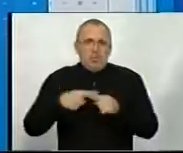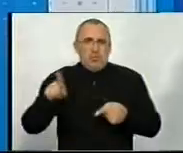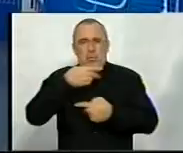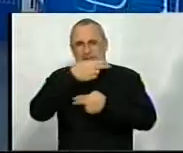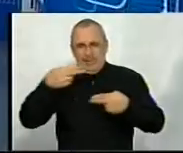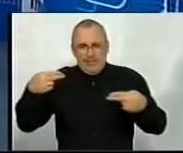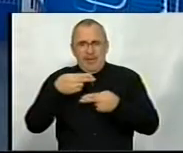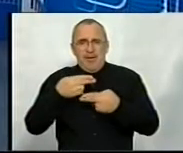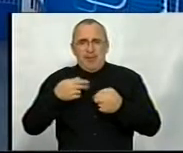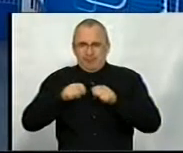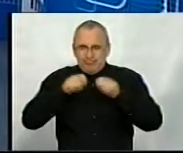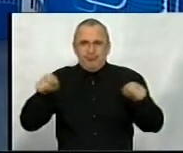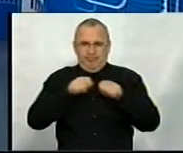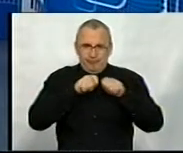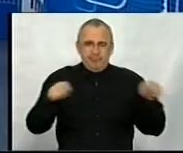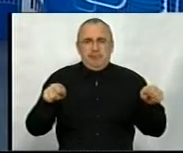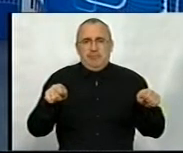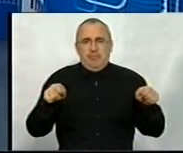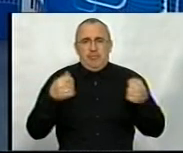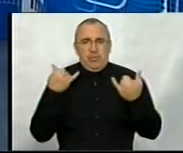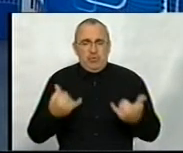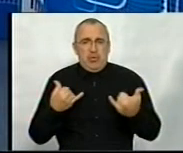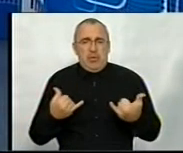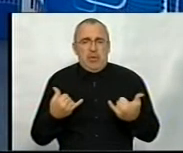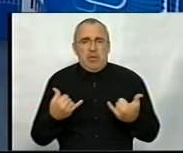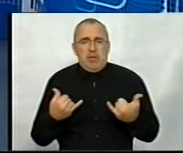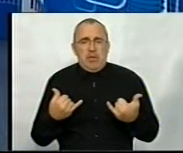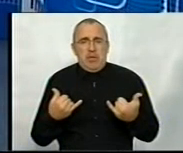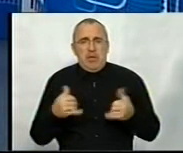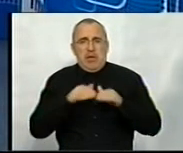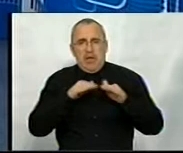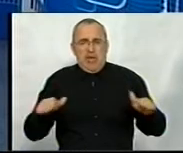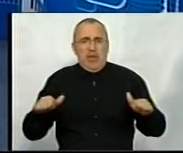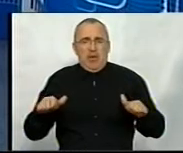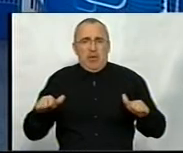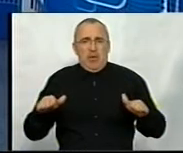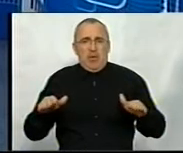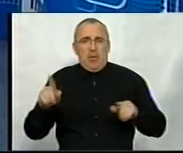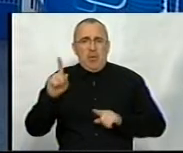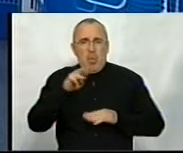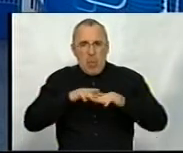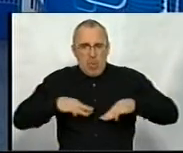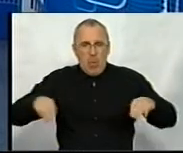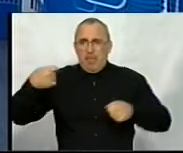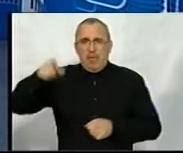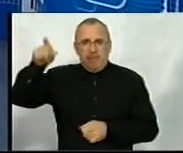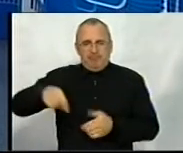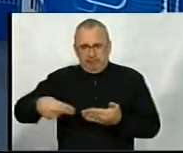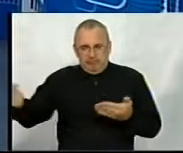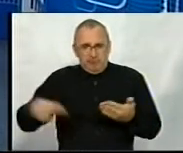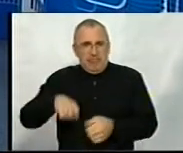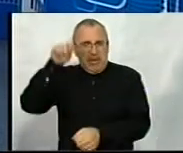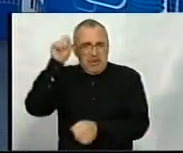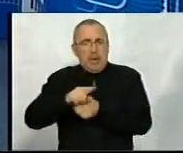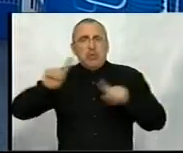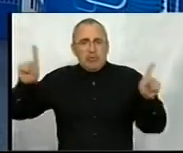розкривати. І зараз на рівні даже уряду президентом підписано те наказ